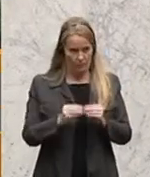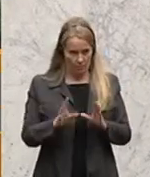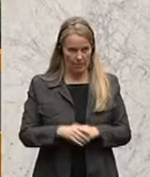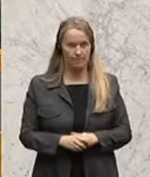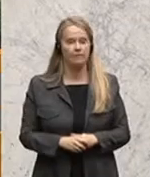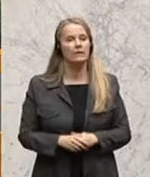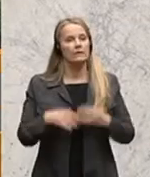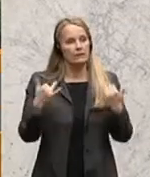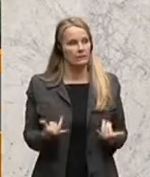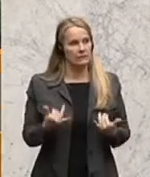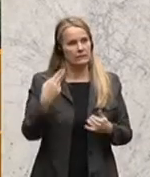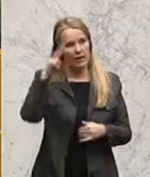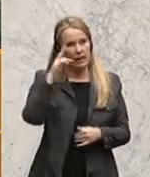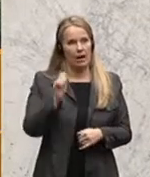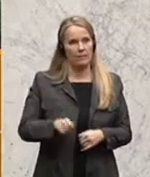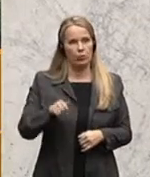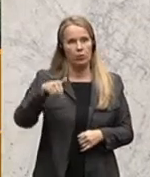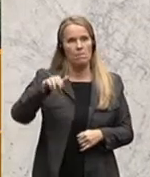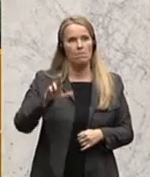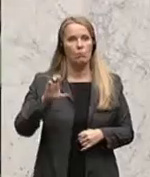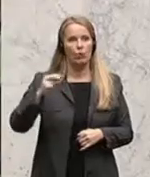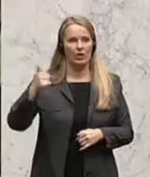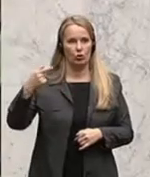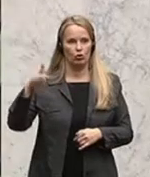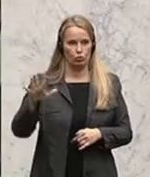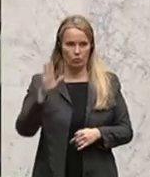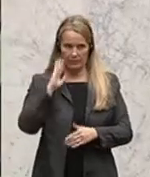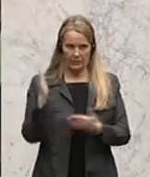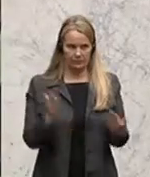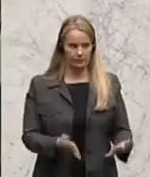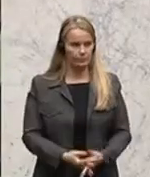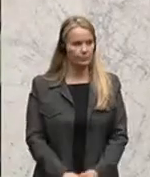Am Wort ist... Josef Mohic, Sozialsprecher der SPÖ, ist am Wort.